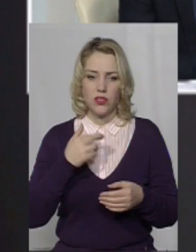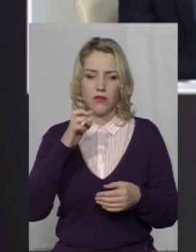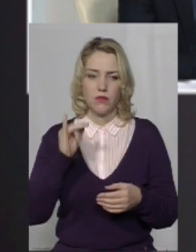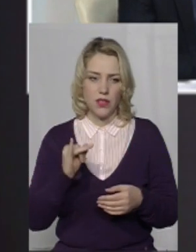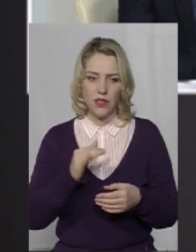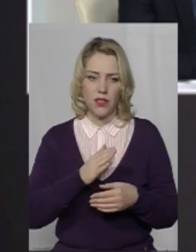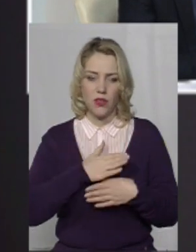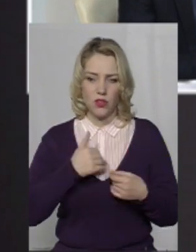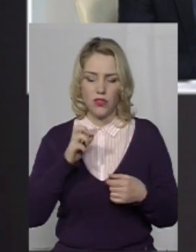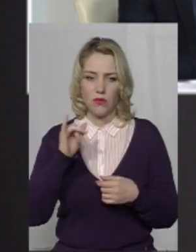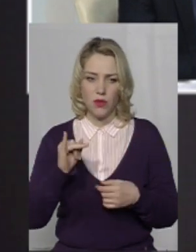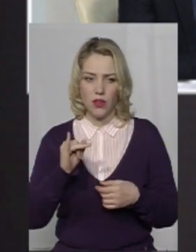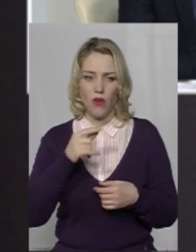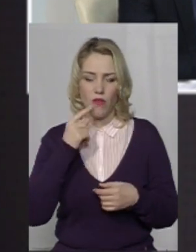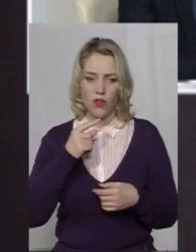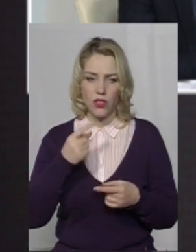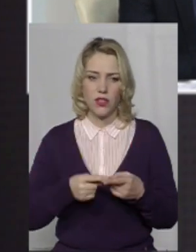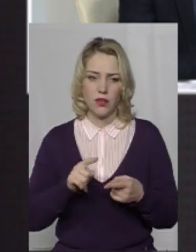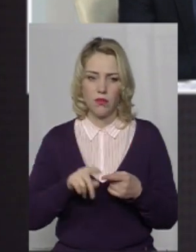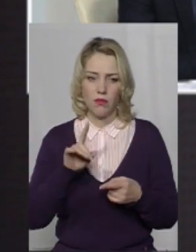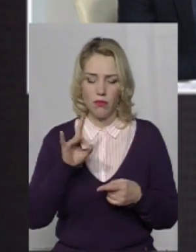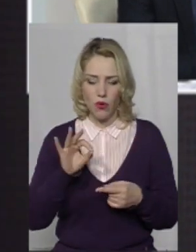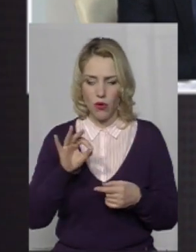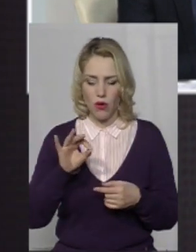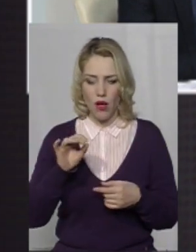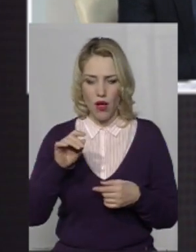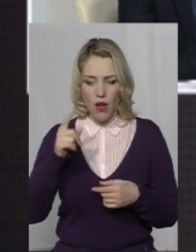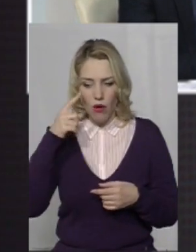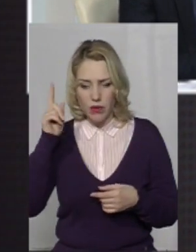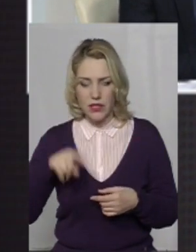зараз говорити про саме правову обізнаність